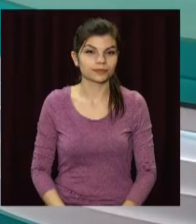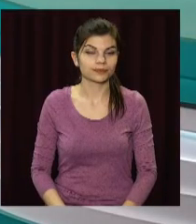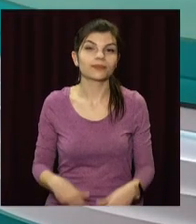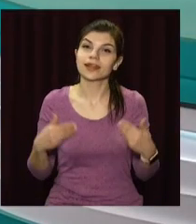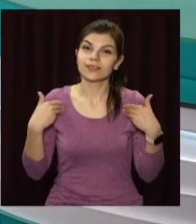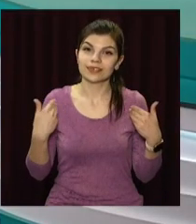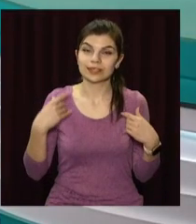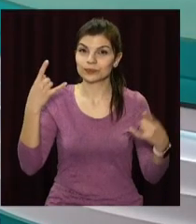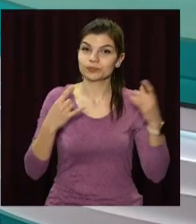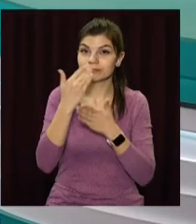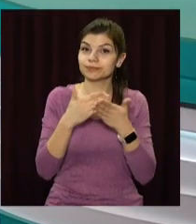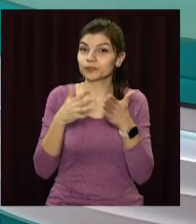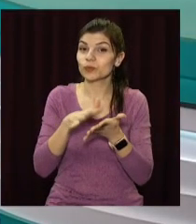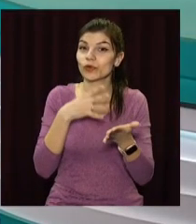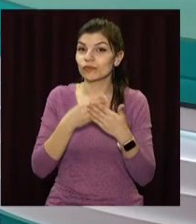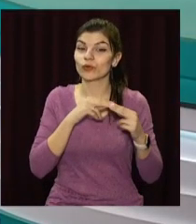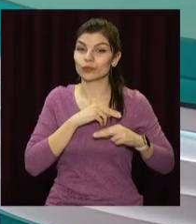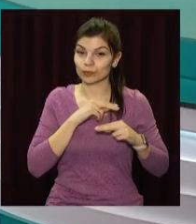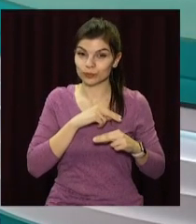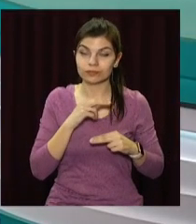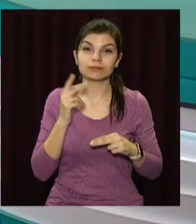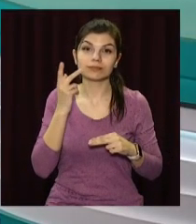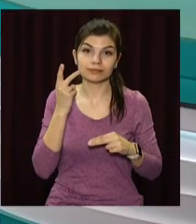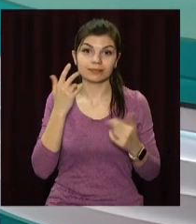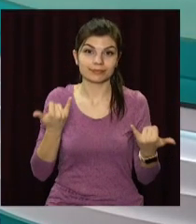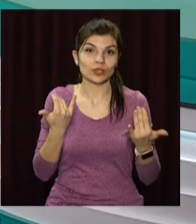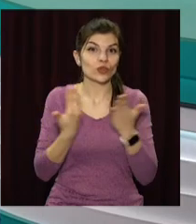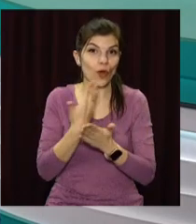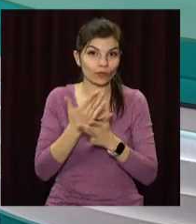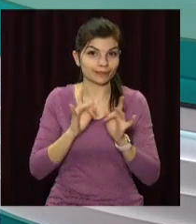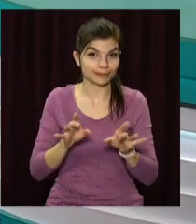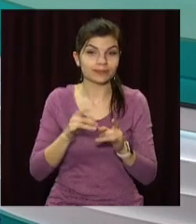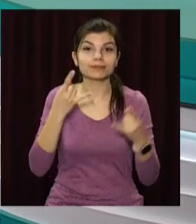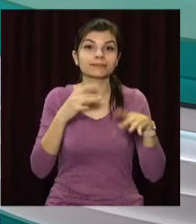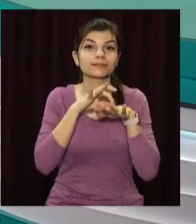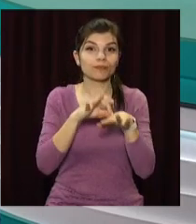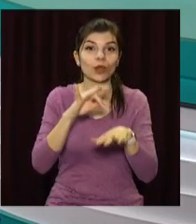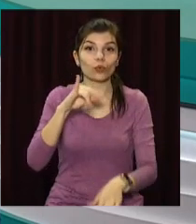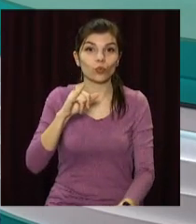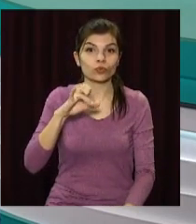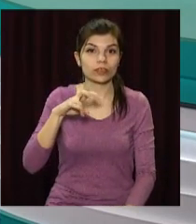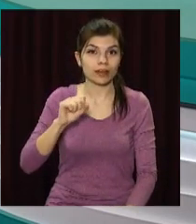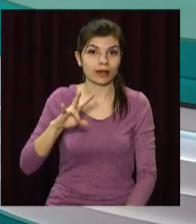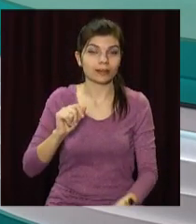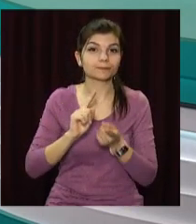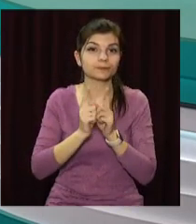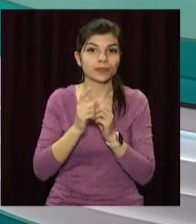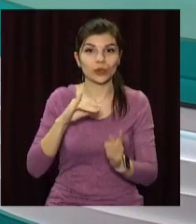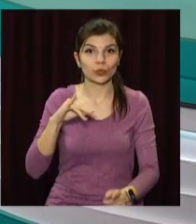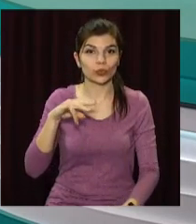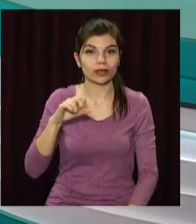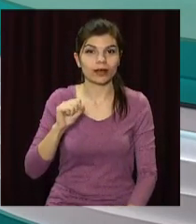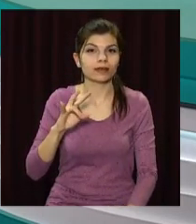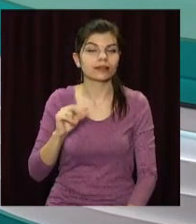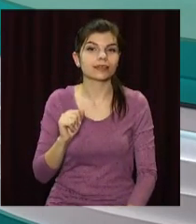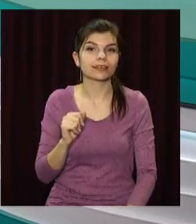Вітаю! Відкритий продовжує свою роботу, як завжди, о цій порі. Новини для вас працюють Руслана Козиряцька та сурдоперекладачка